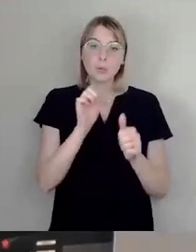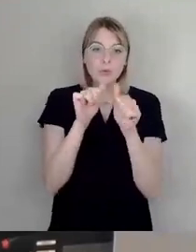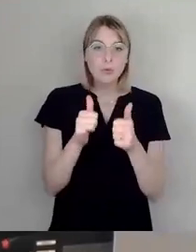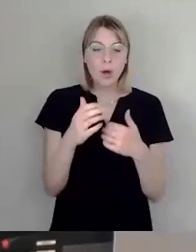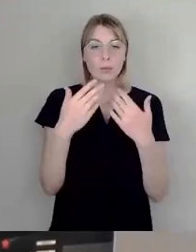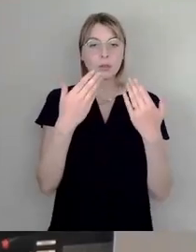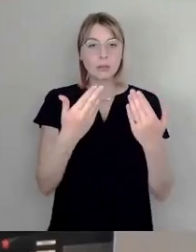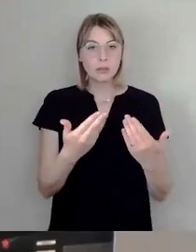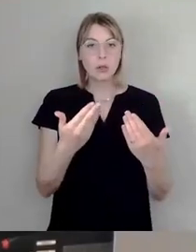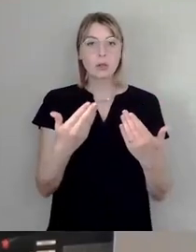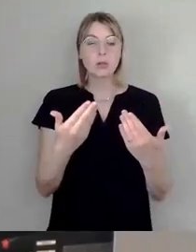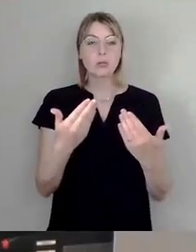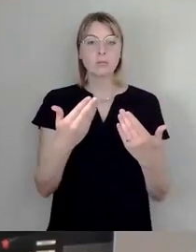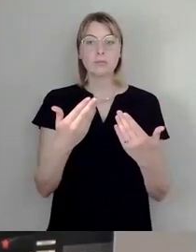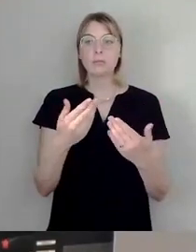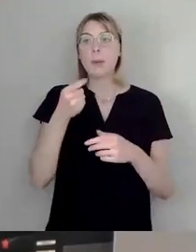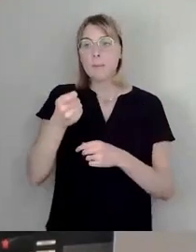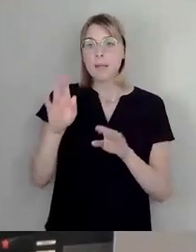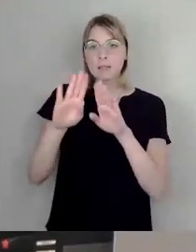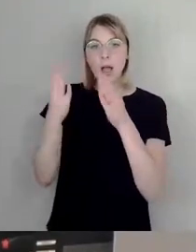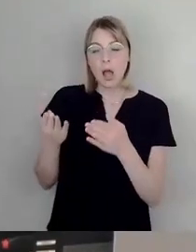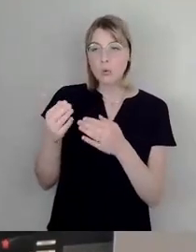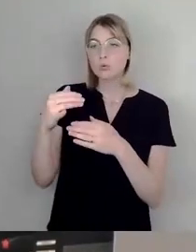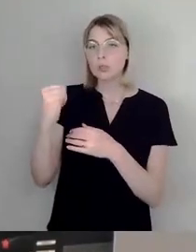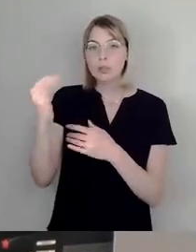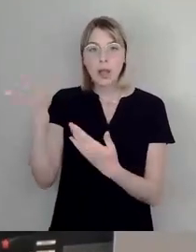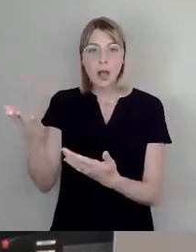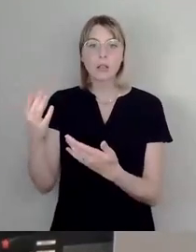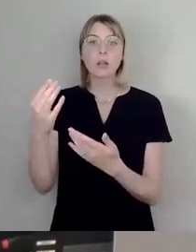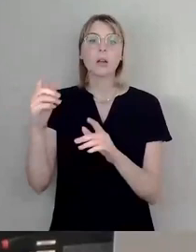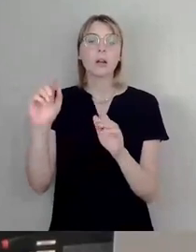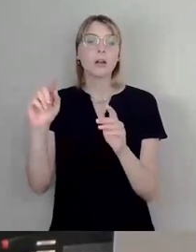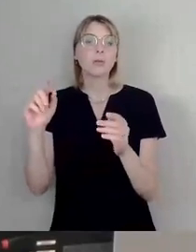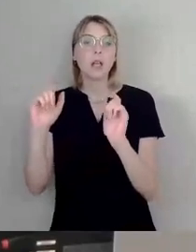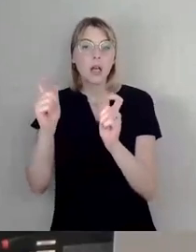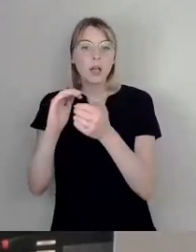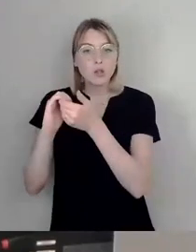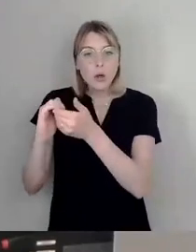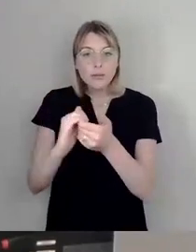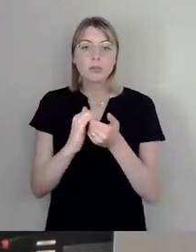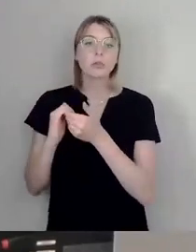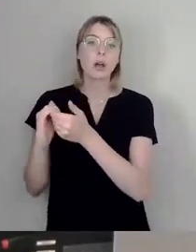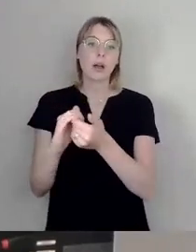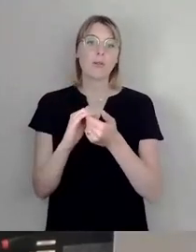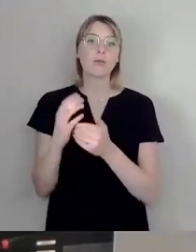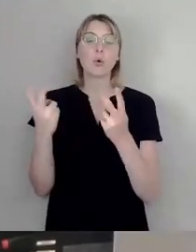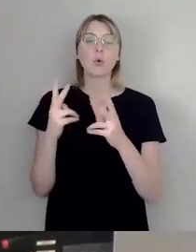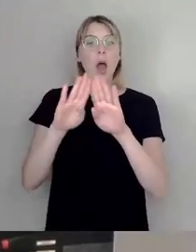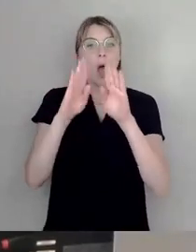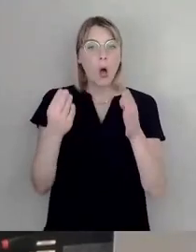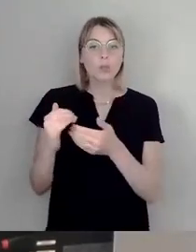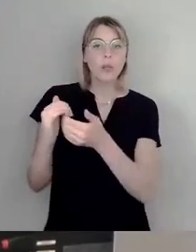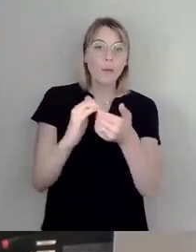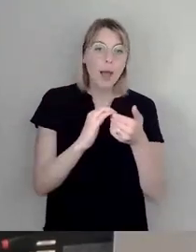Mietshaussyndikate, diese kleinen Genossenschaften oder auch solche Hausgemeinschaften, Bauherrgemeinschaften